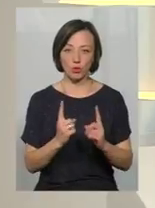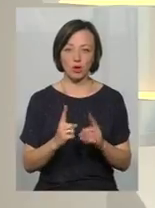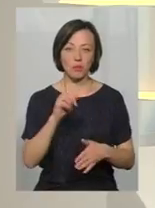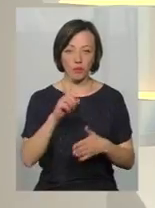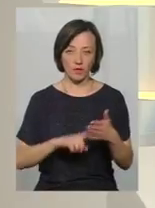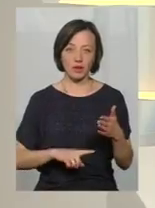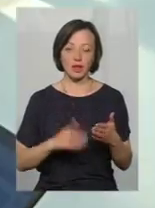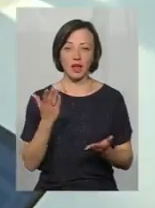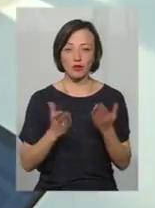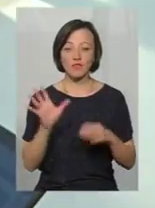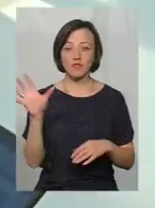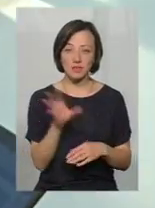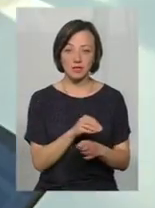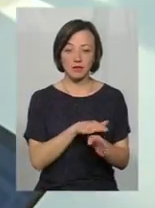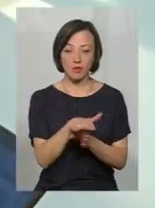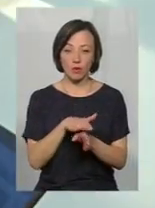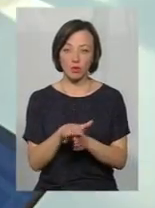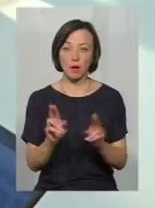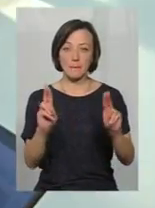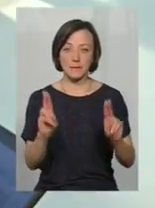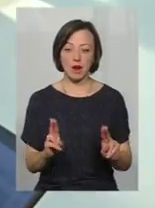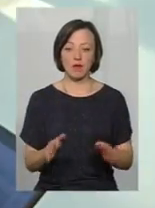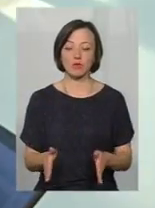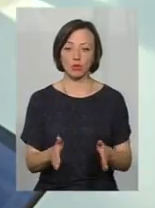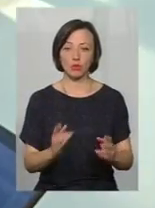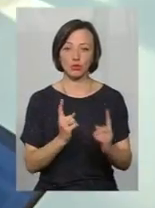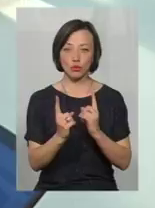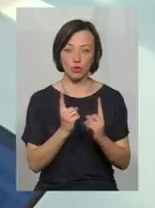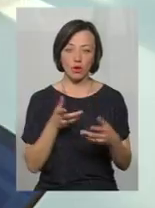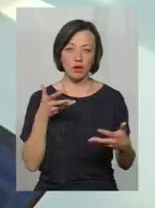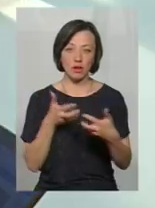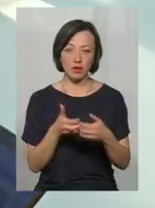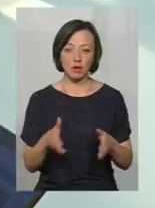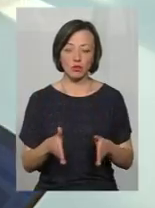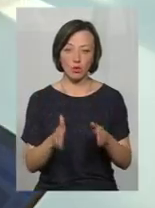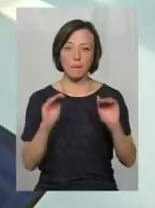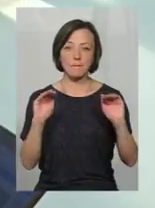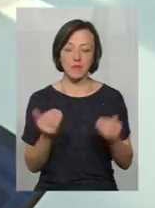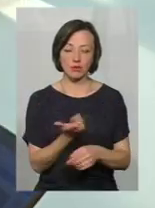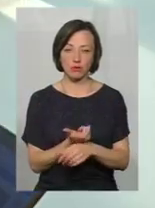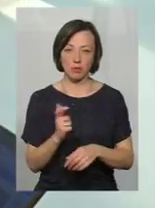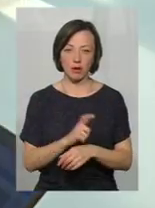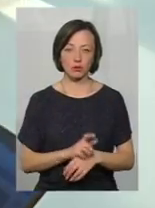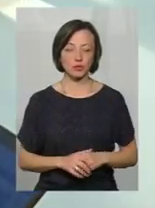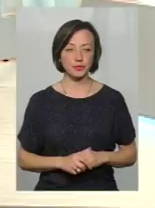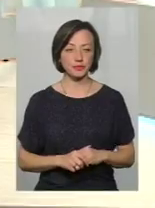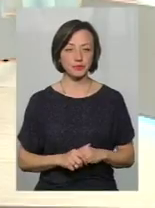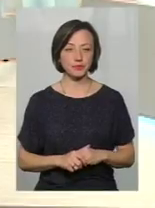повірте, якщо всі будуть дотриматися правил дорожнього руху, то ДТП на дорогу буде набагато менше.